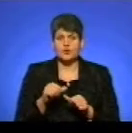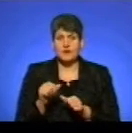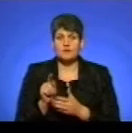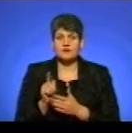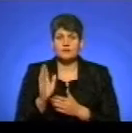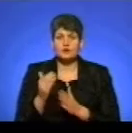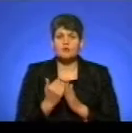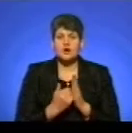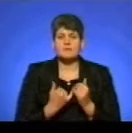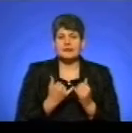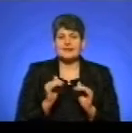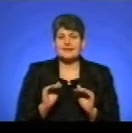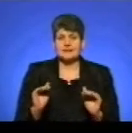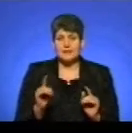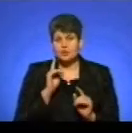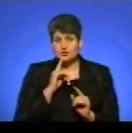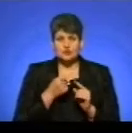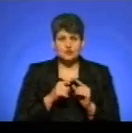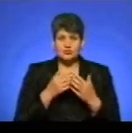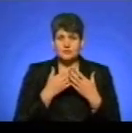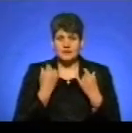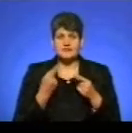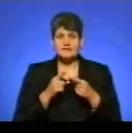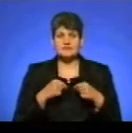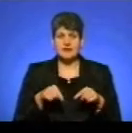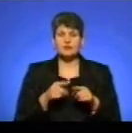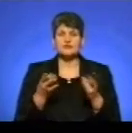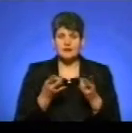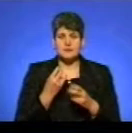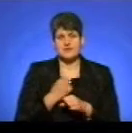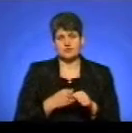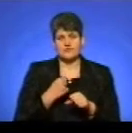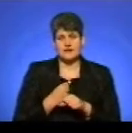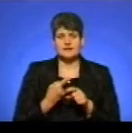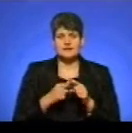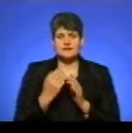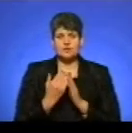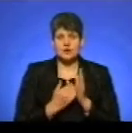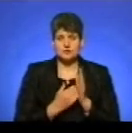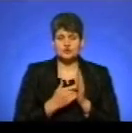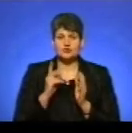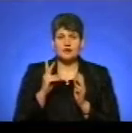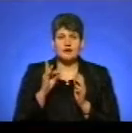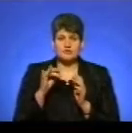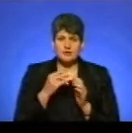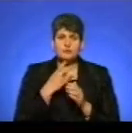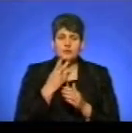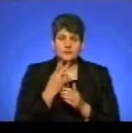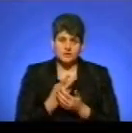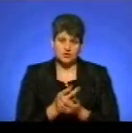Поки що цього немає, ну, це сфера, над якою потрібно працювати, але ці програми щодо кривдників передбачають якраз